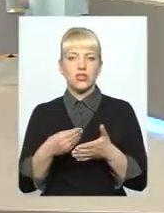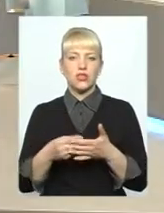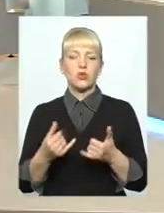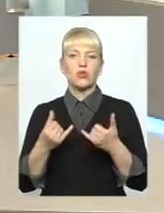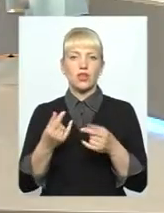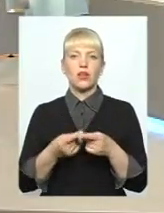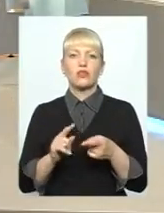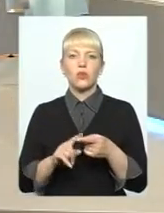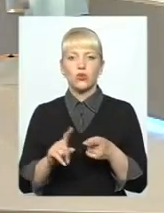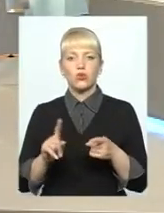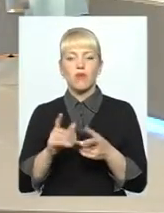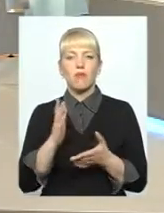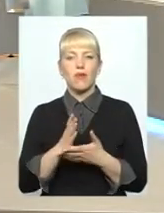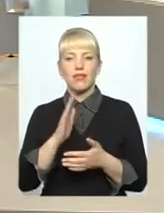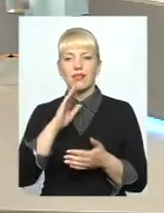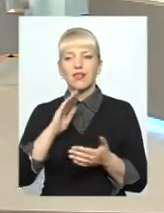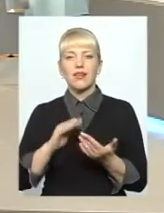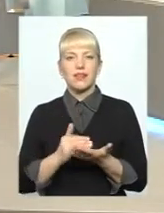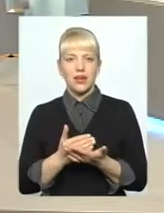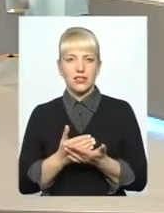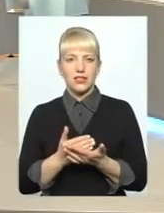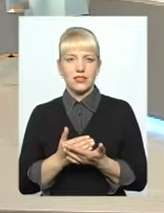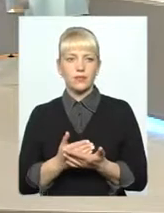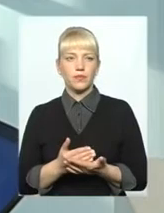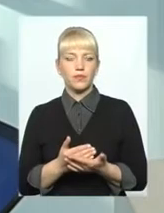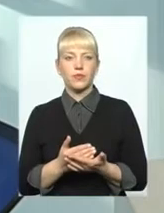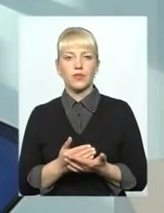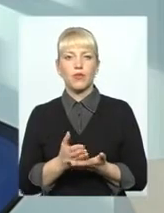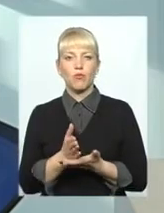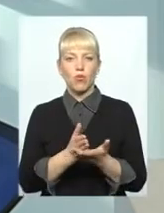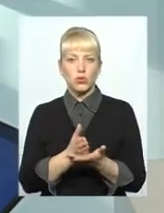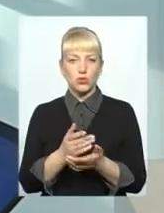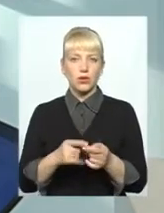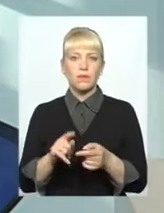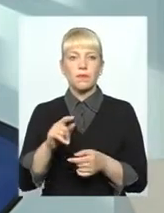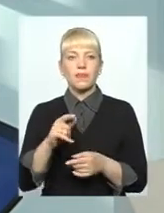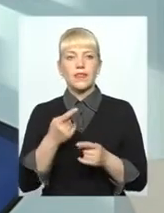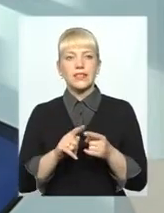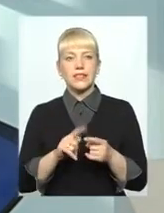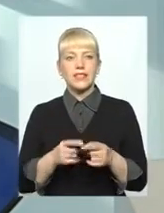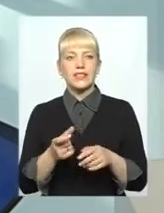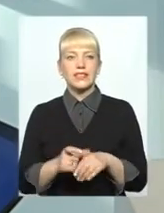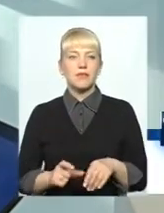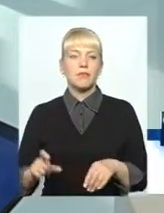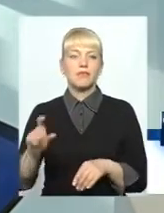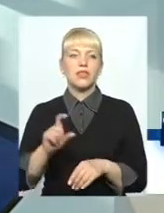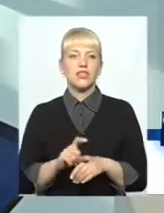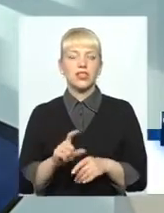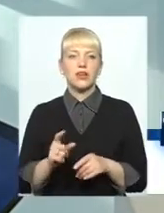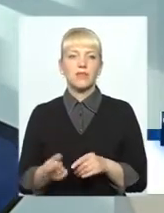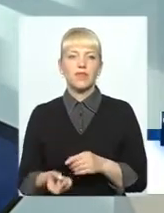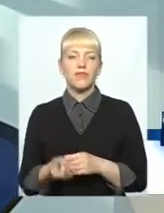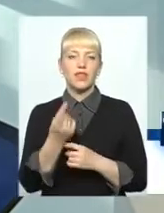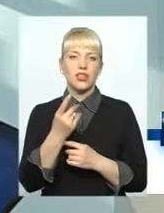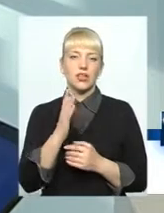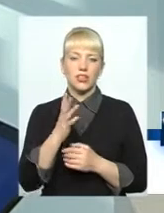щоб мати можливість якіснішого обслуговувати клієнті? Це збільшення виникло лише з